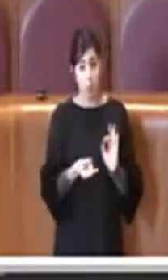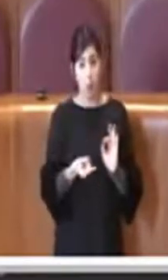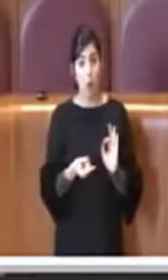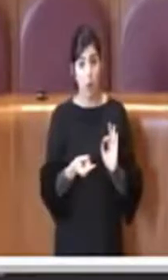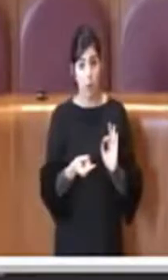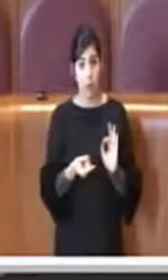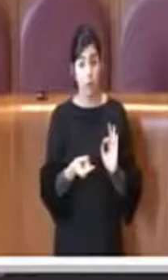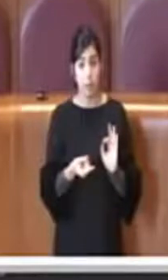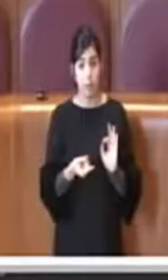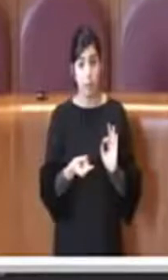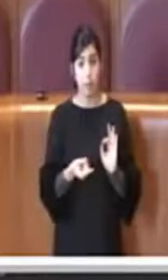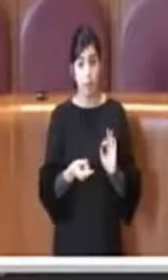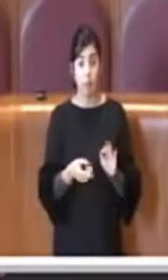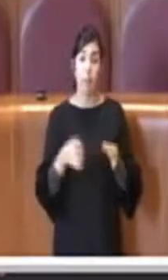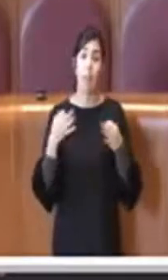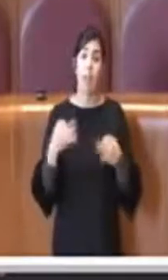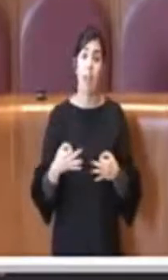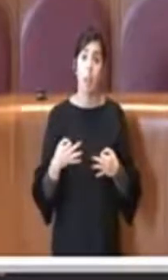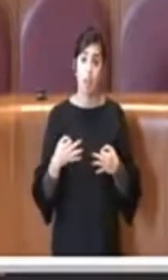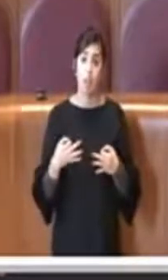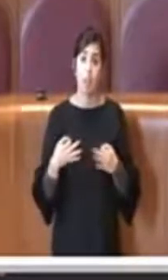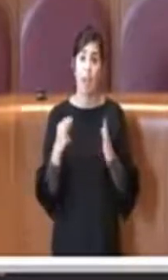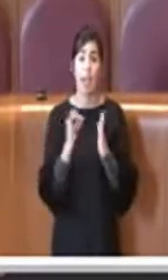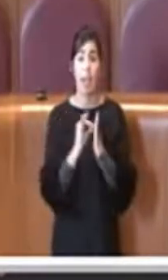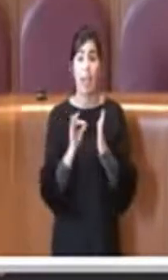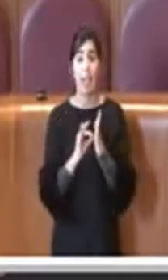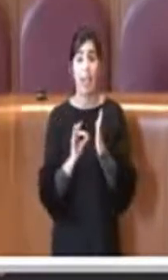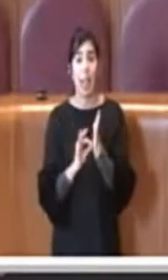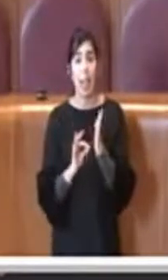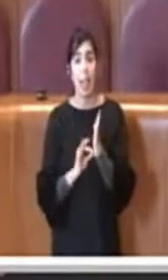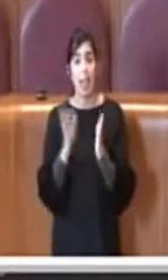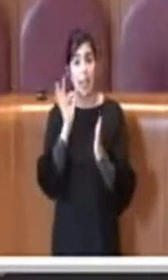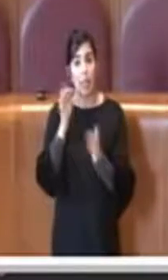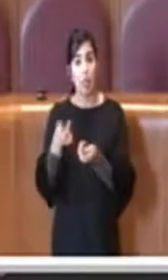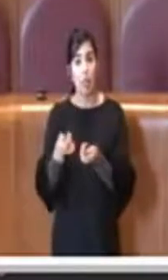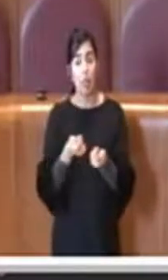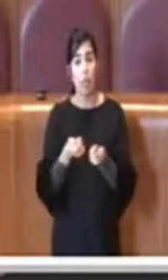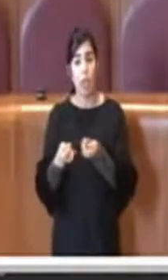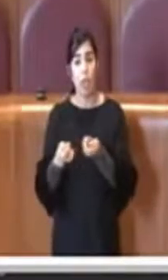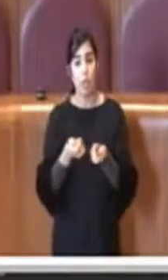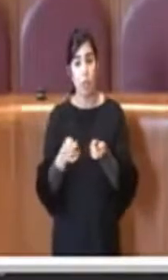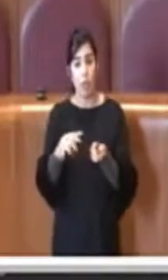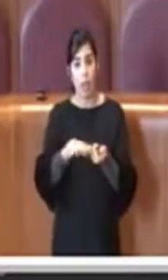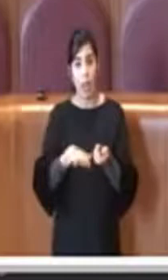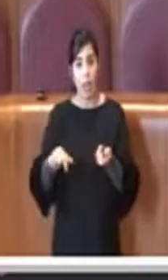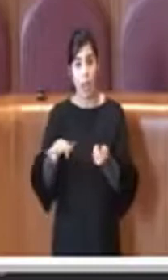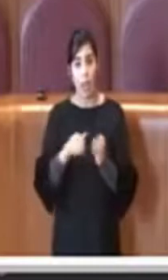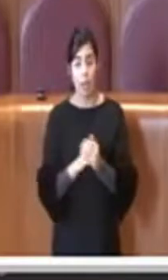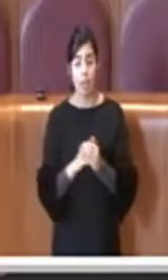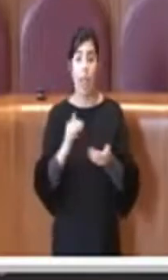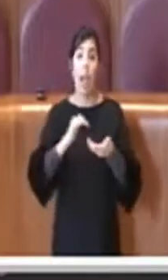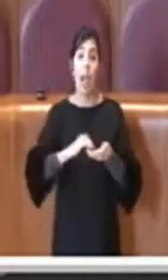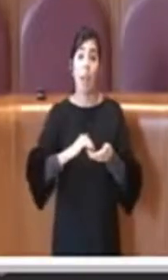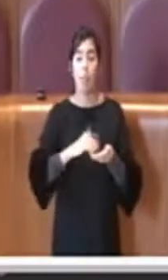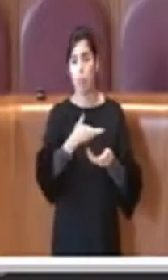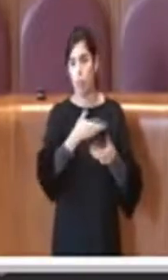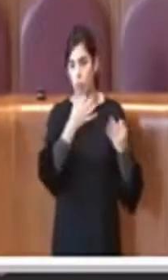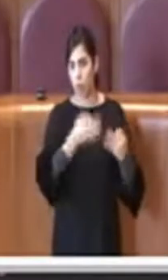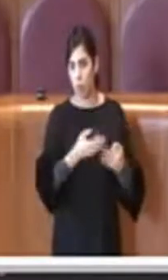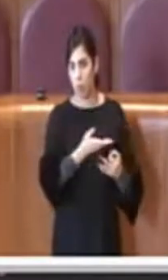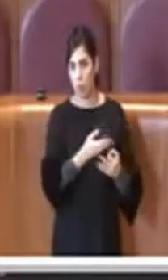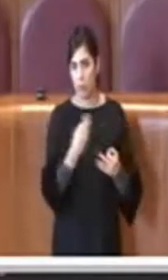stabilire i criteri per la gestione dell'area le associazioni giustamente richiedono che